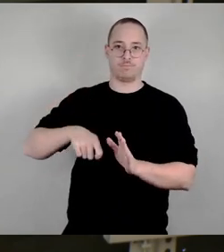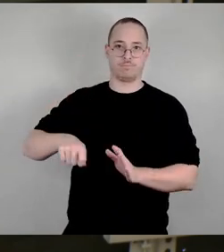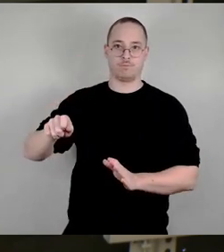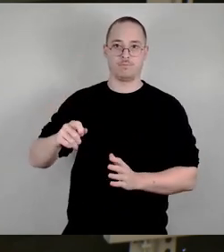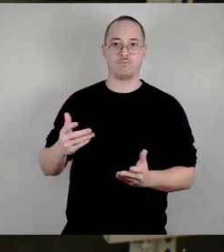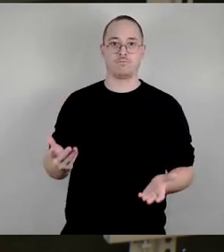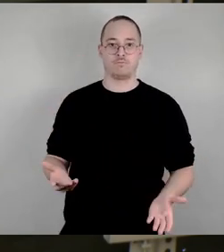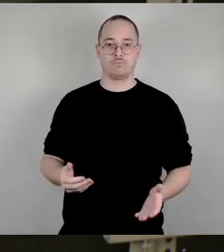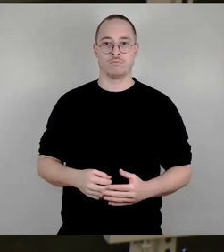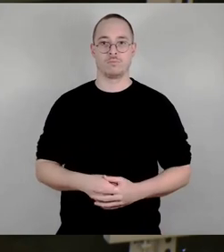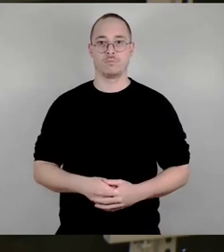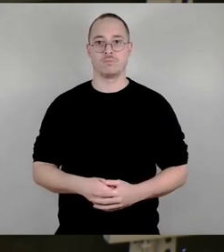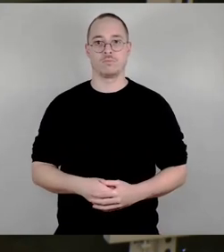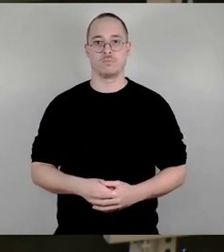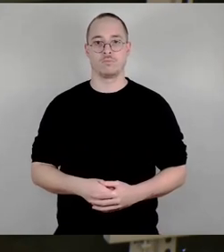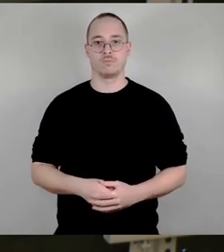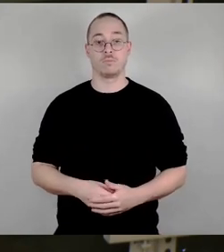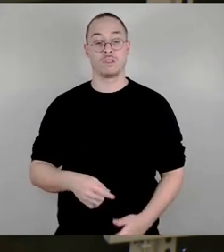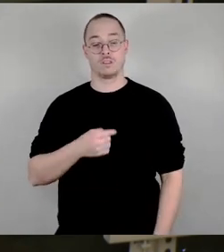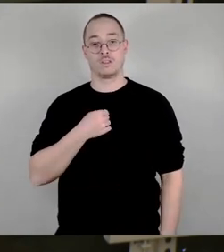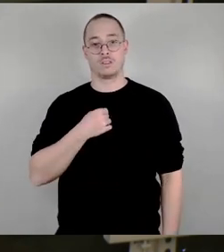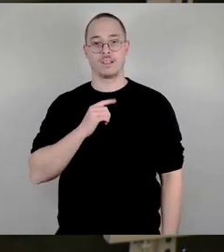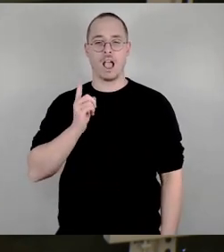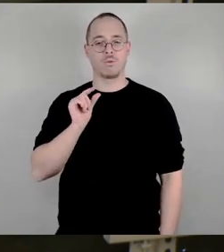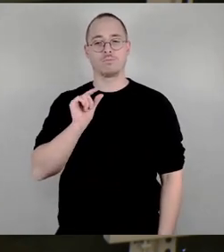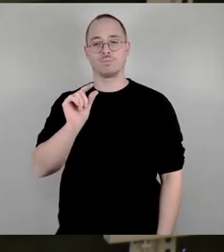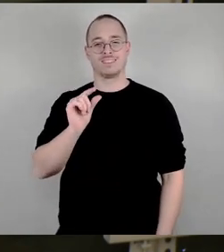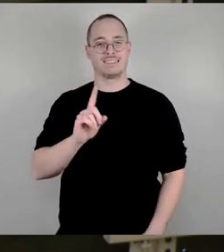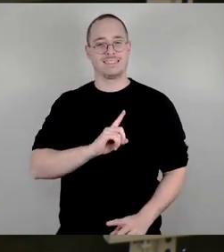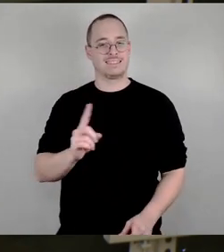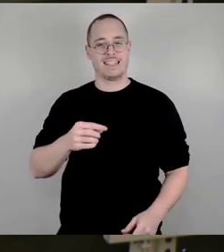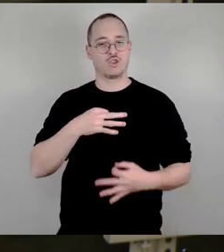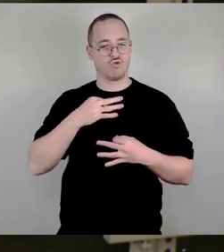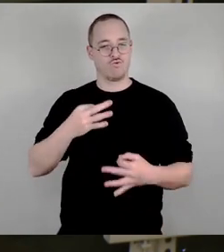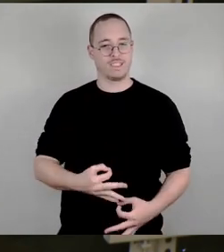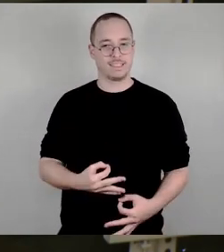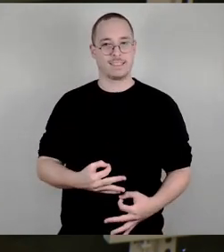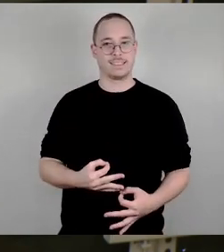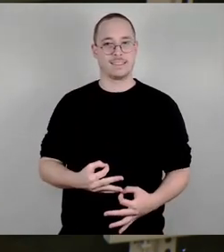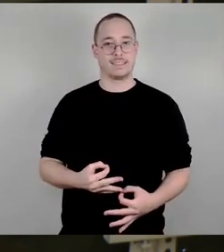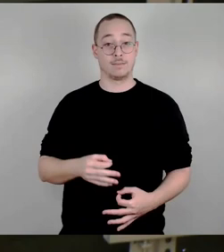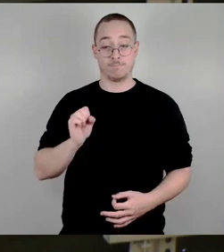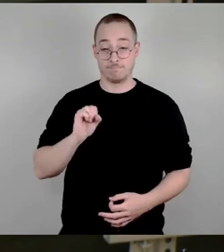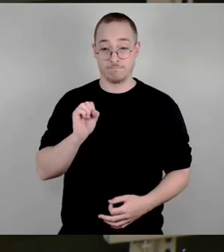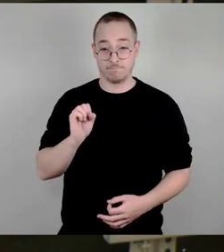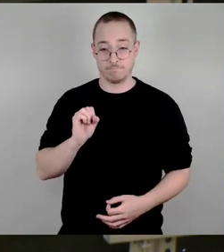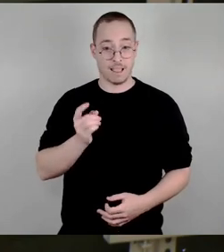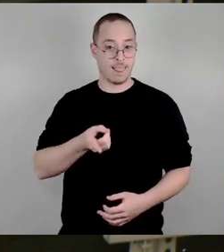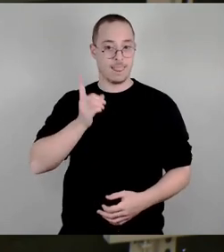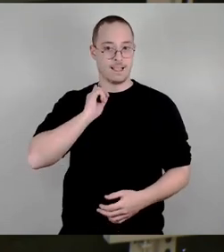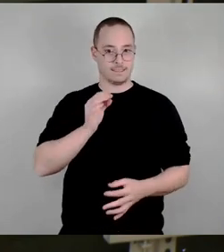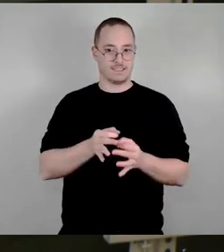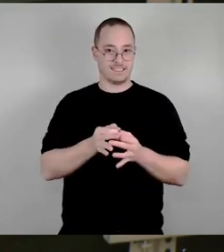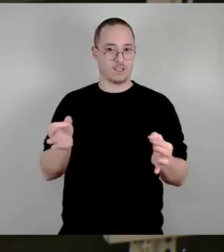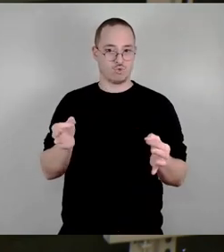Ich bin natürlich auch eigentlich unglücklich, weil ich fand es sehr gut, wie wir das in der letzten Fassung beschlossen